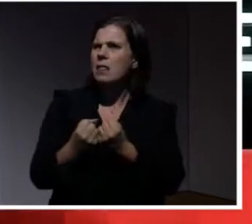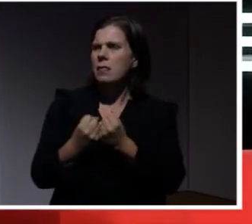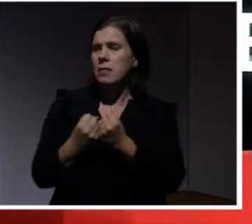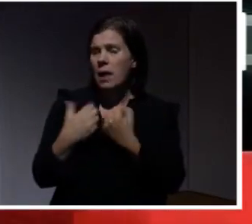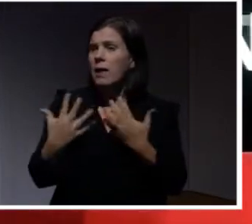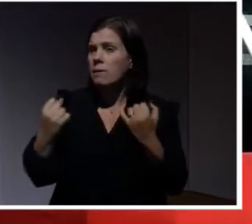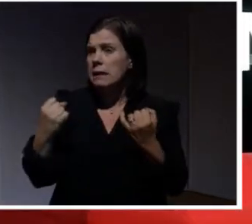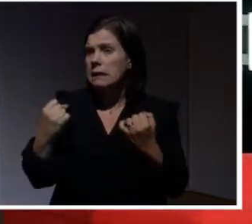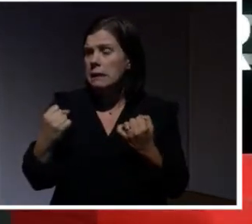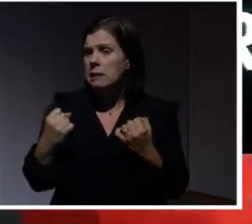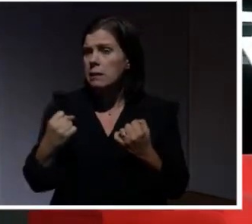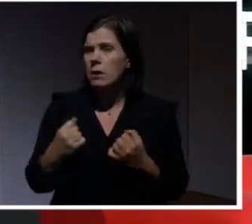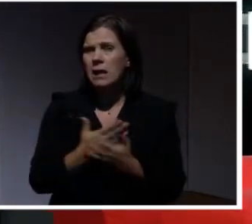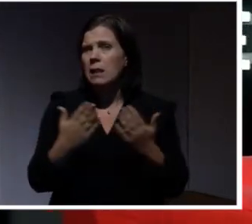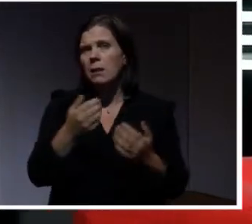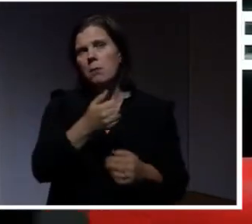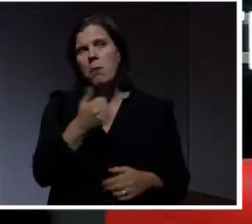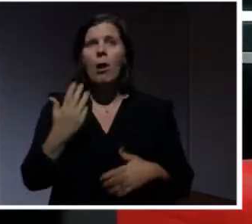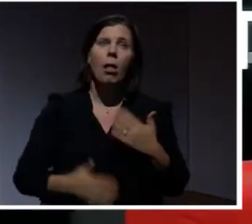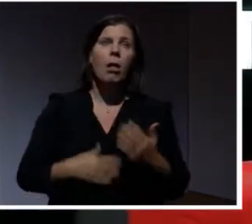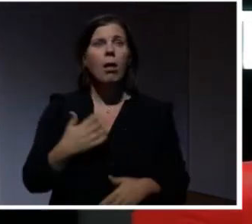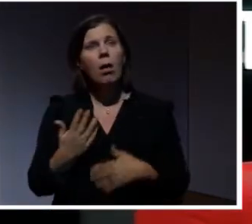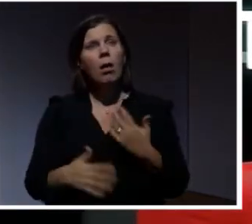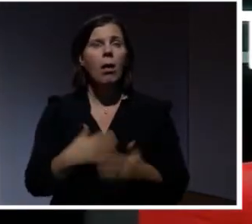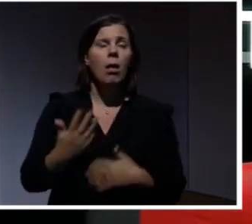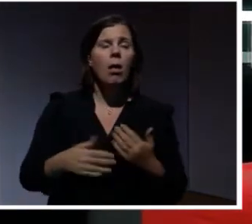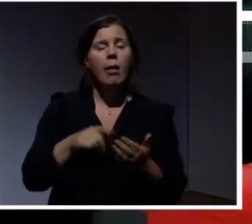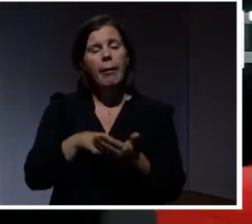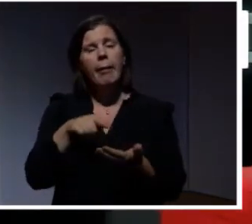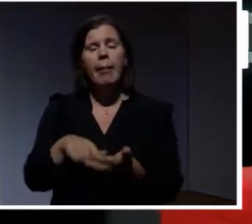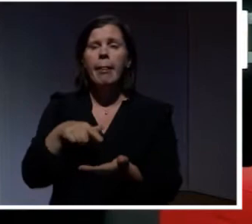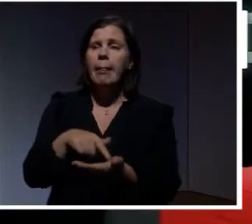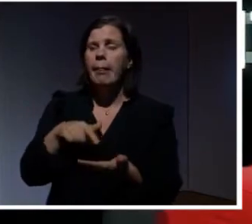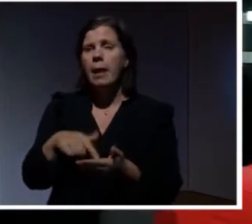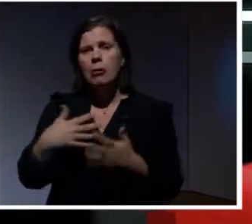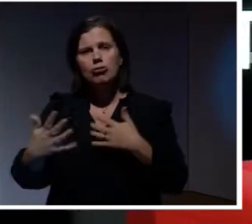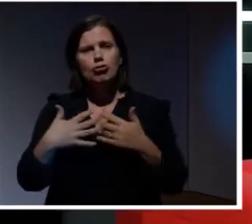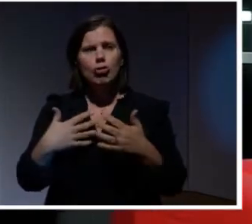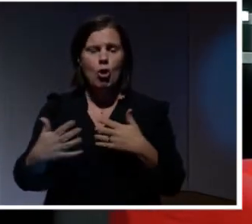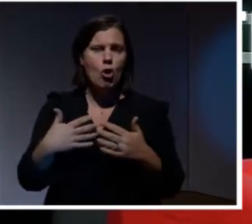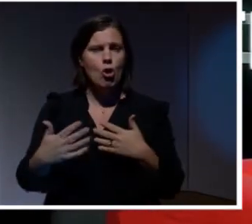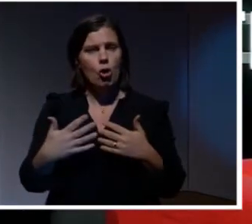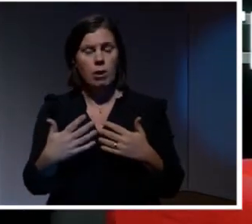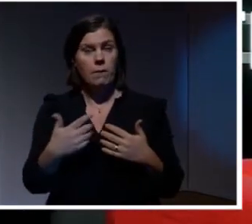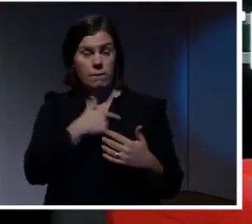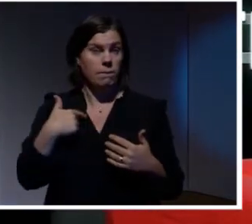otroligt viktigt. Att vi inte bara gör saker och ting av slentrian. Eller att vi gör saker för att vi tror att någon